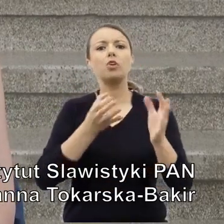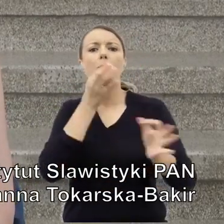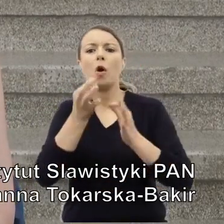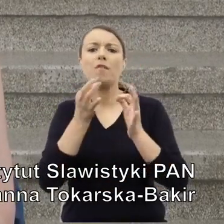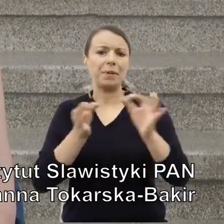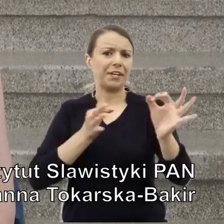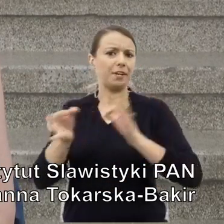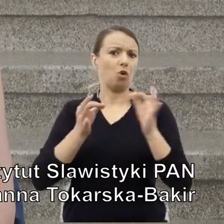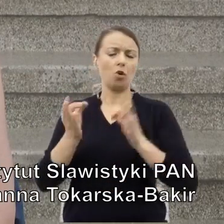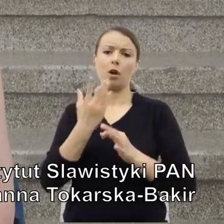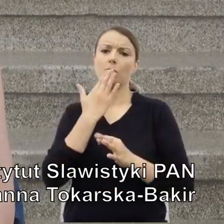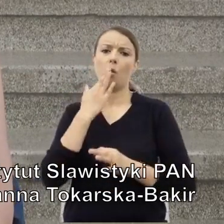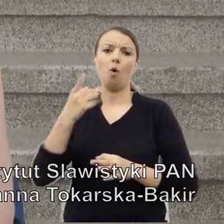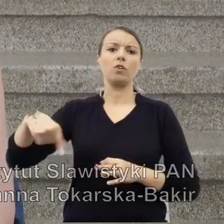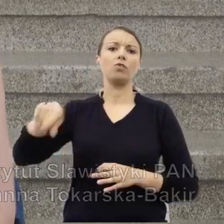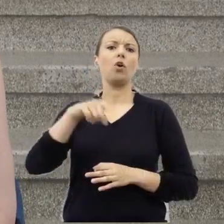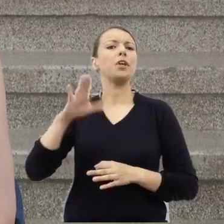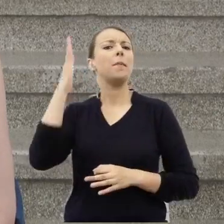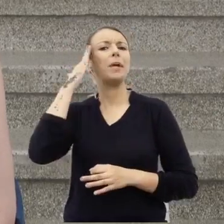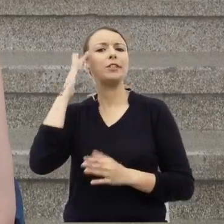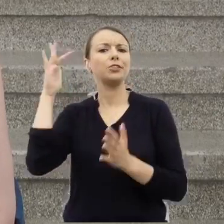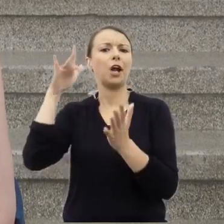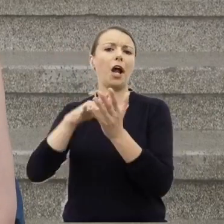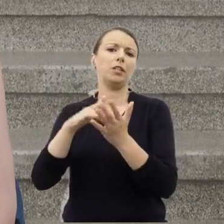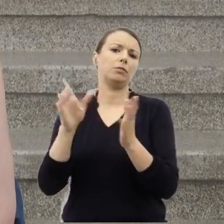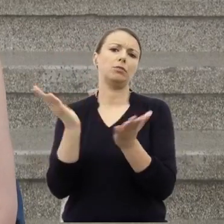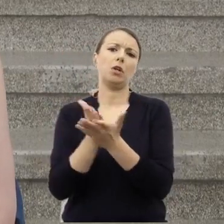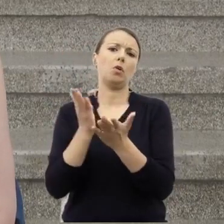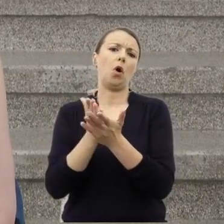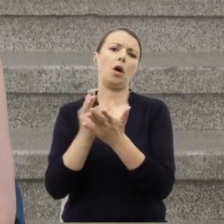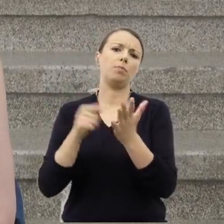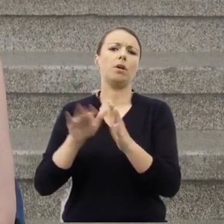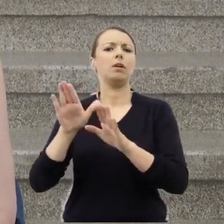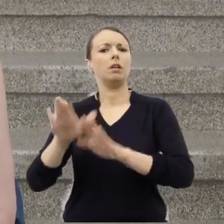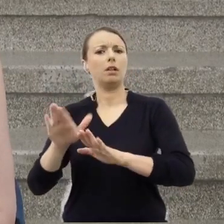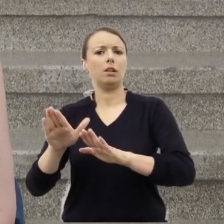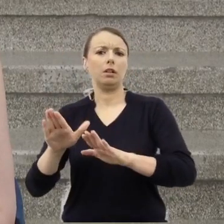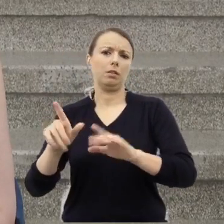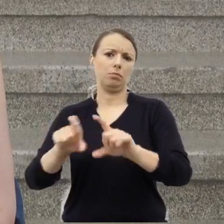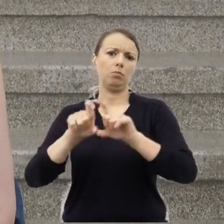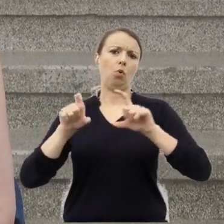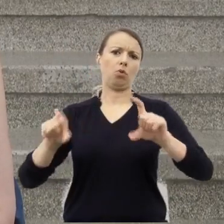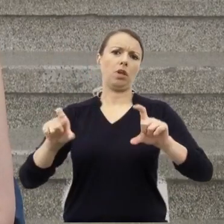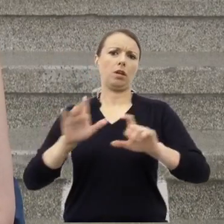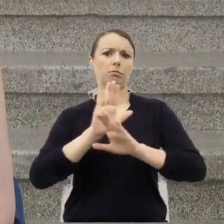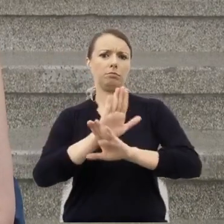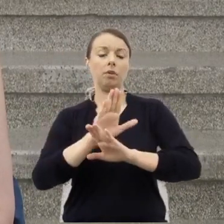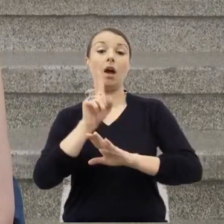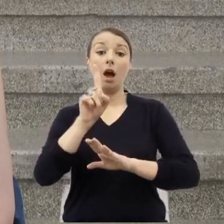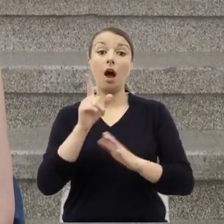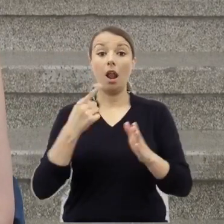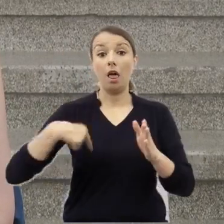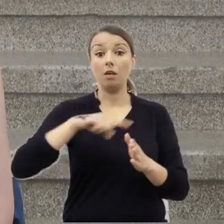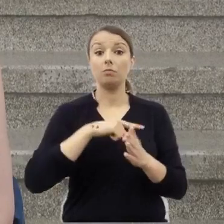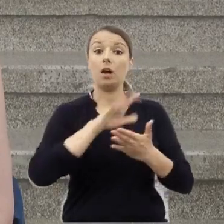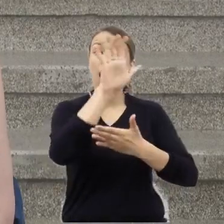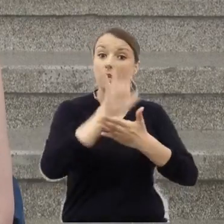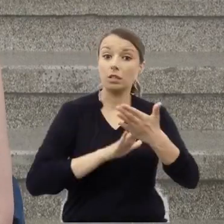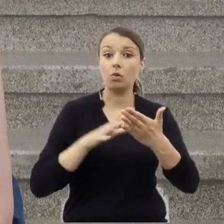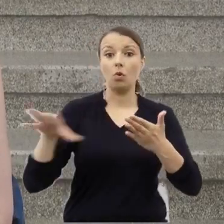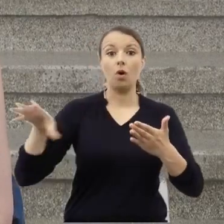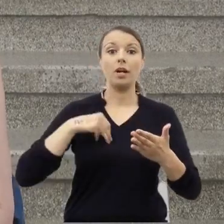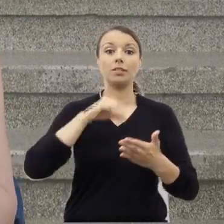ich po prostu jako mieszkańców schroniska. Tymczasem, jak wykazaliśmy w artykule wraz z